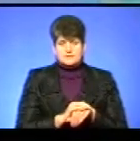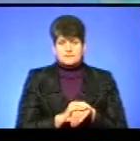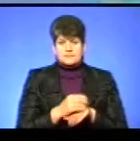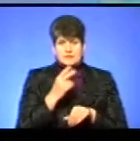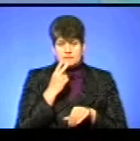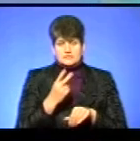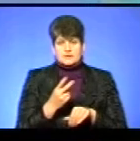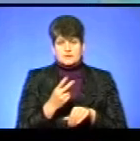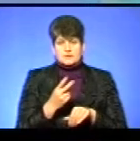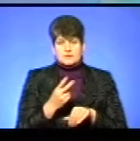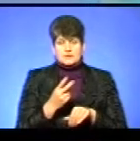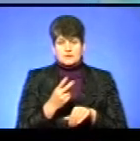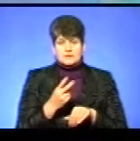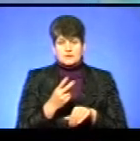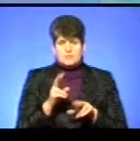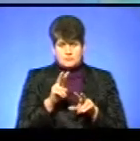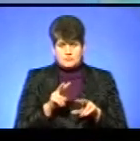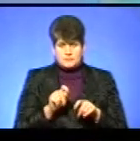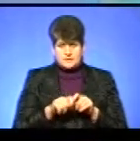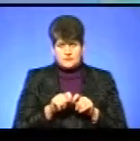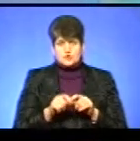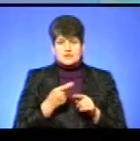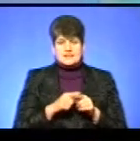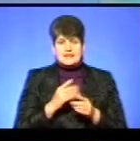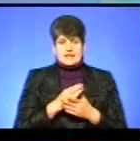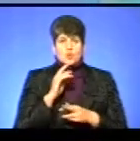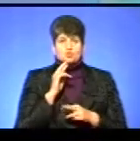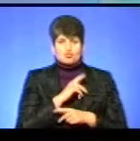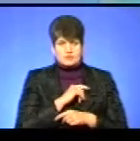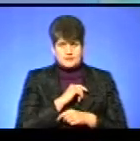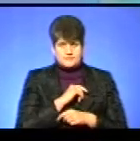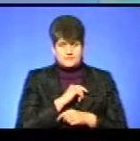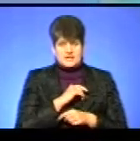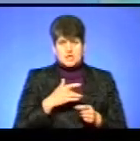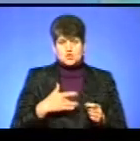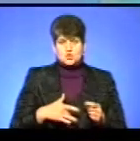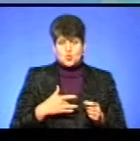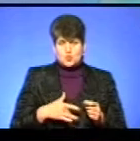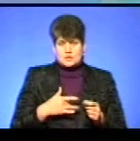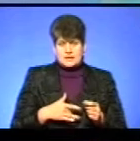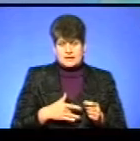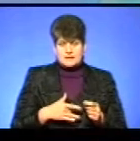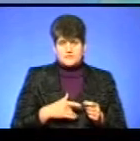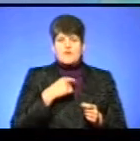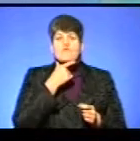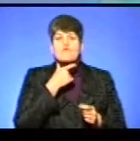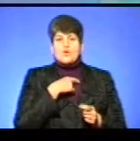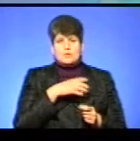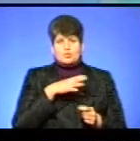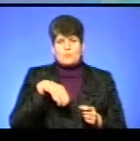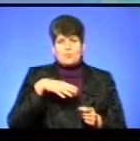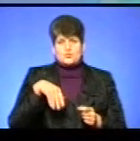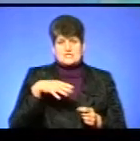по клінічних дослідженнях, що це є отруєння. Шлунки і воло були пусті.